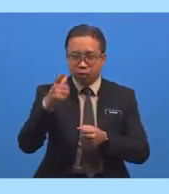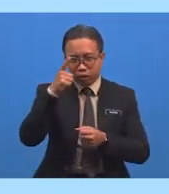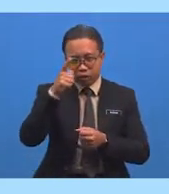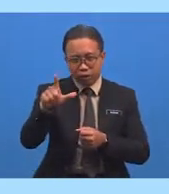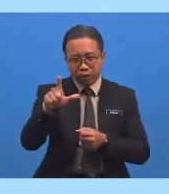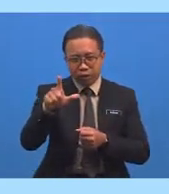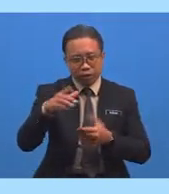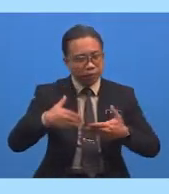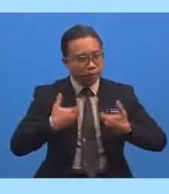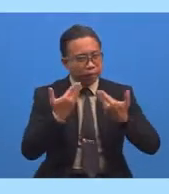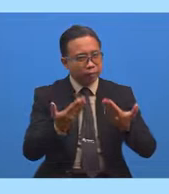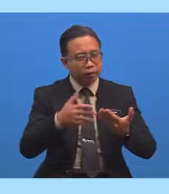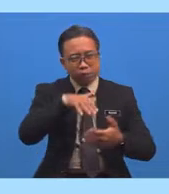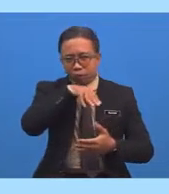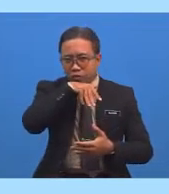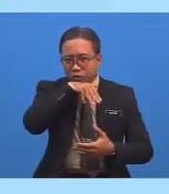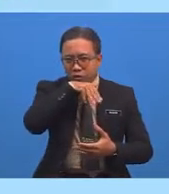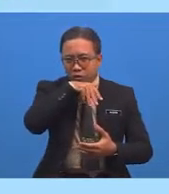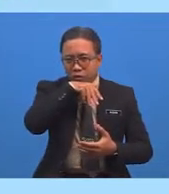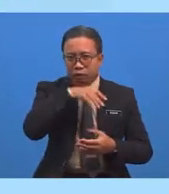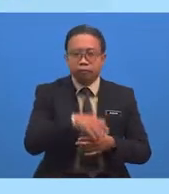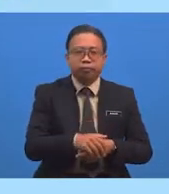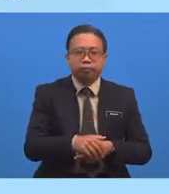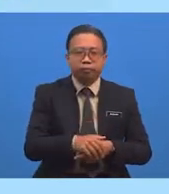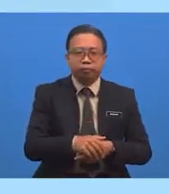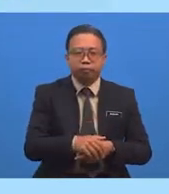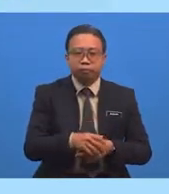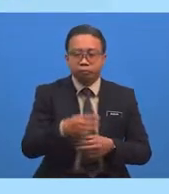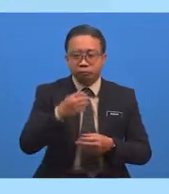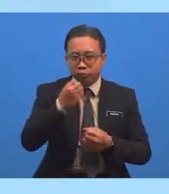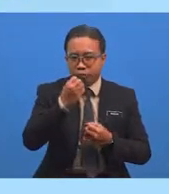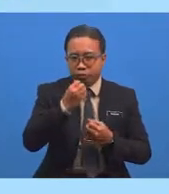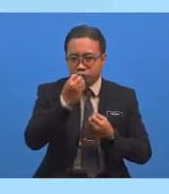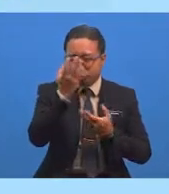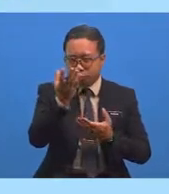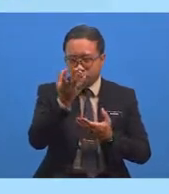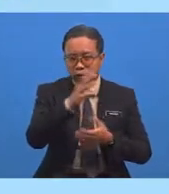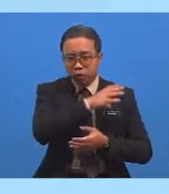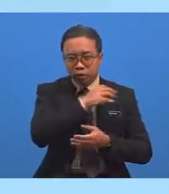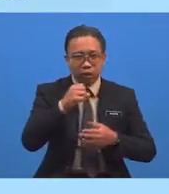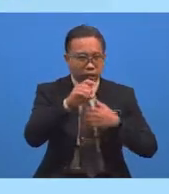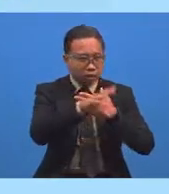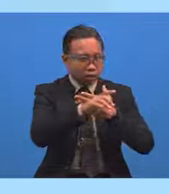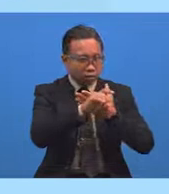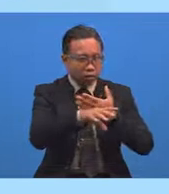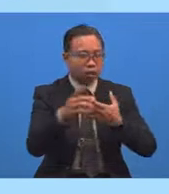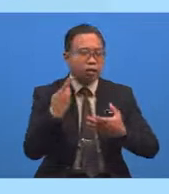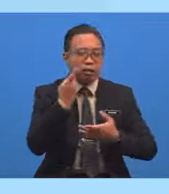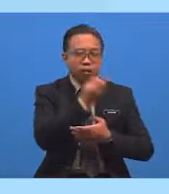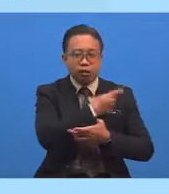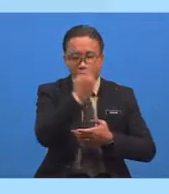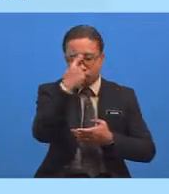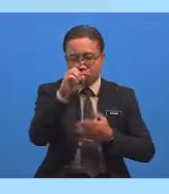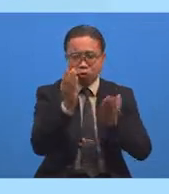Melalui Bagaimana Rasulullah Sallallahu Menyeru Dan Menasihati Kita Untuk